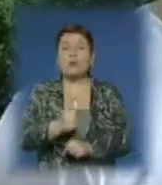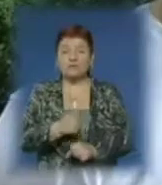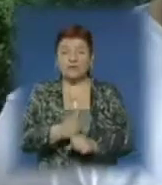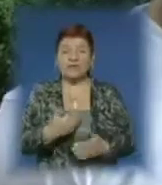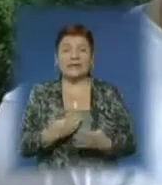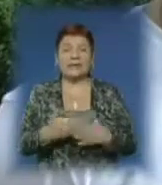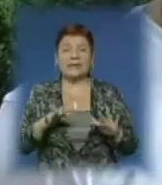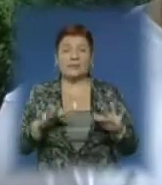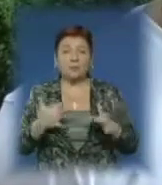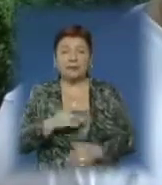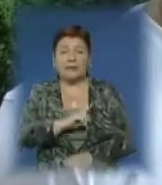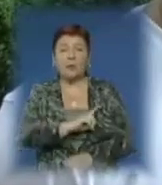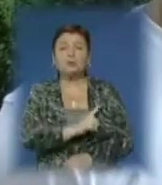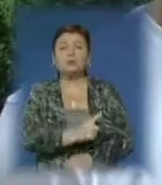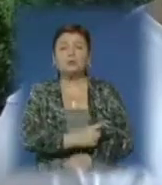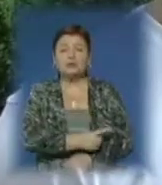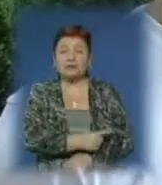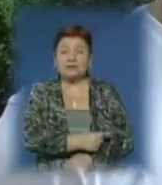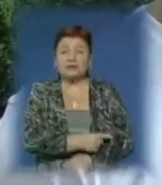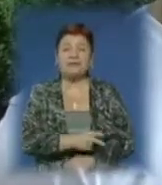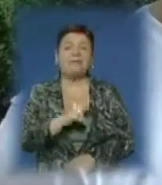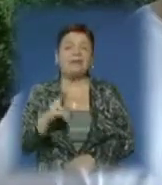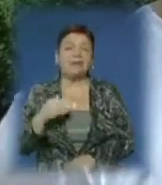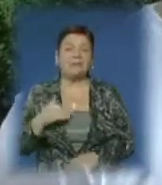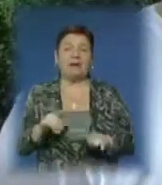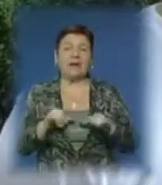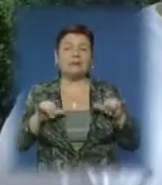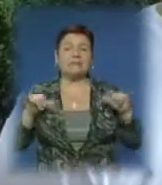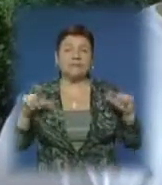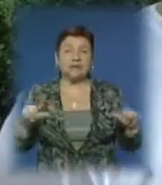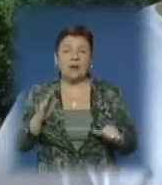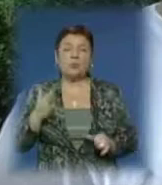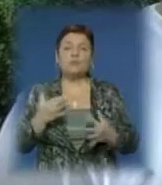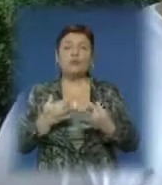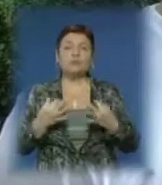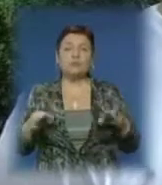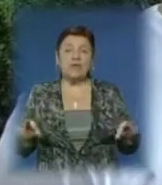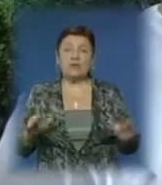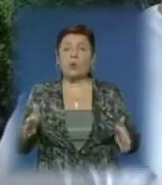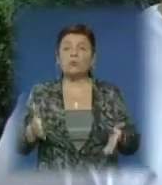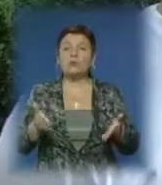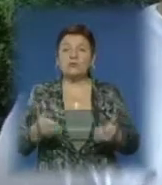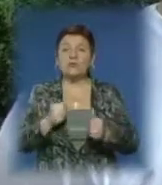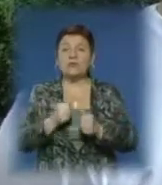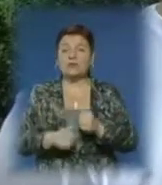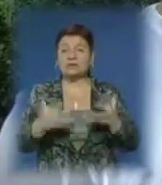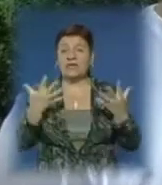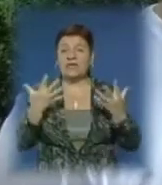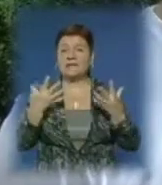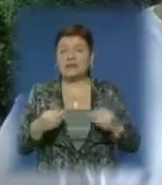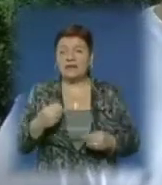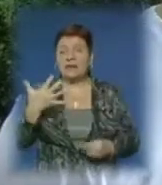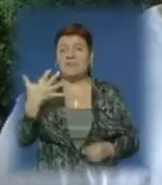даний момент потужності, які ми розвили, будуть дозволяти утримувати щоденно 50